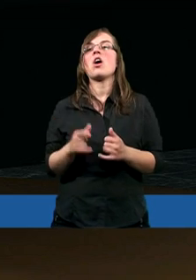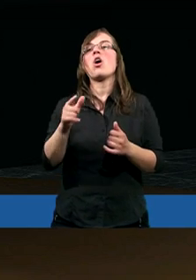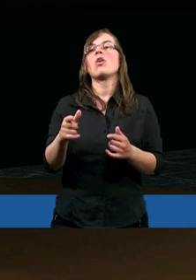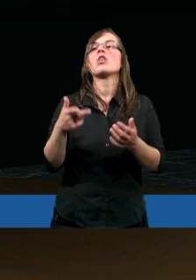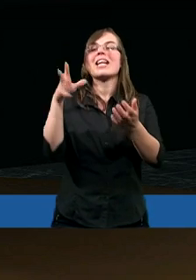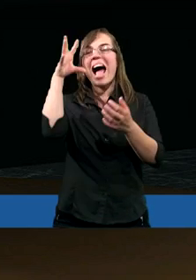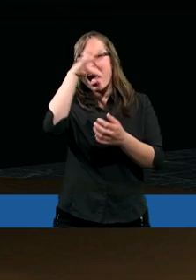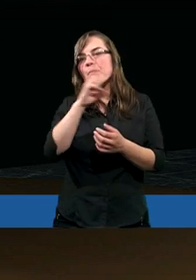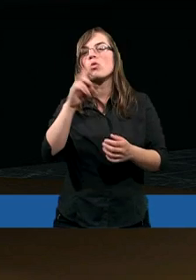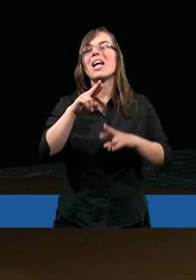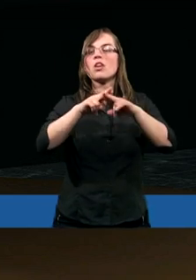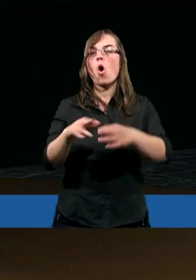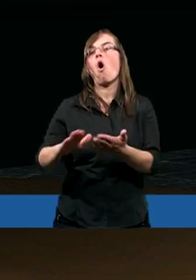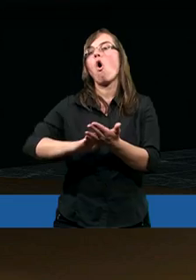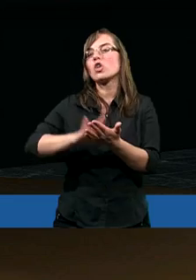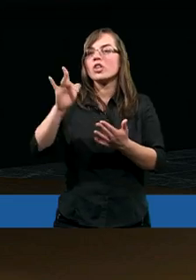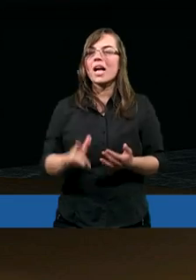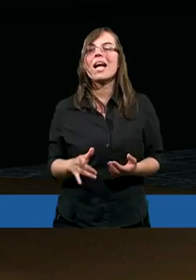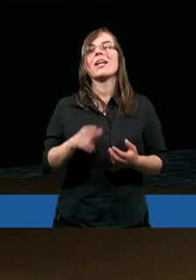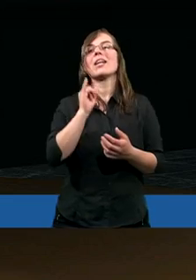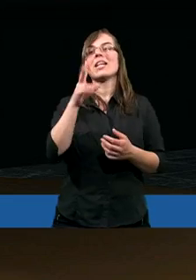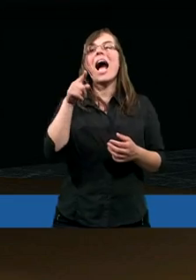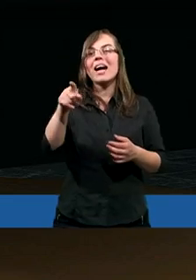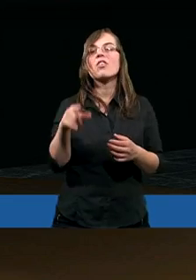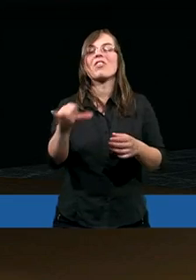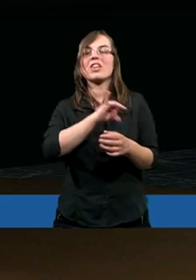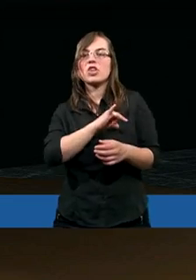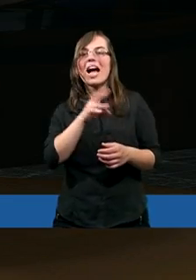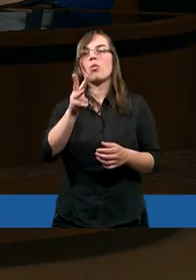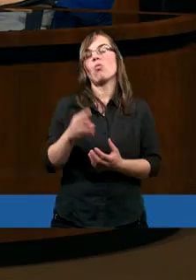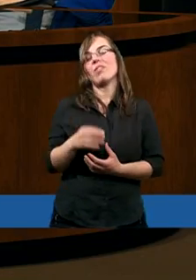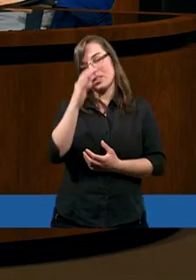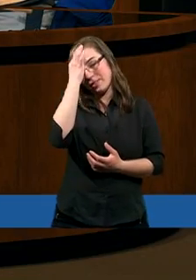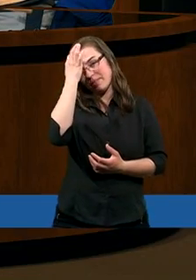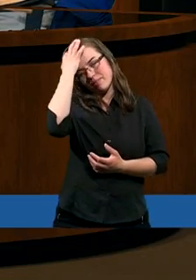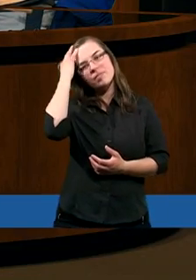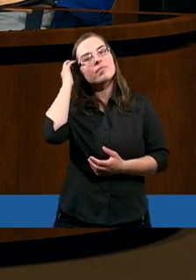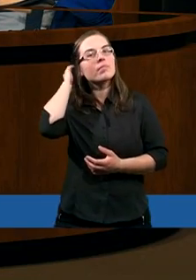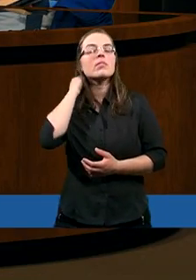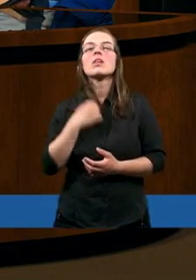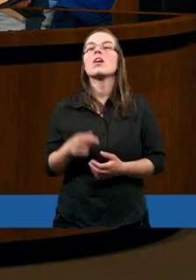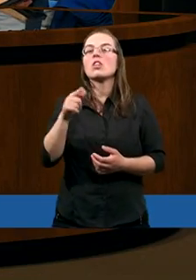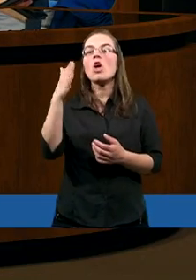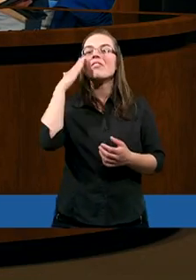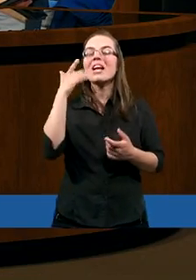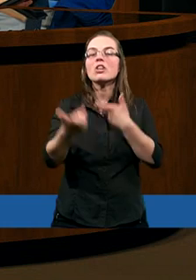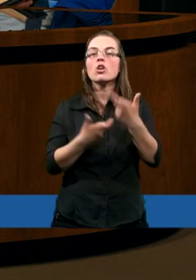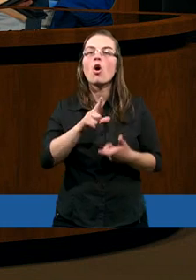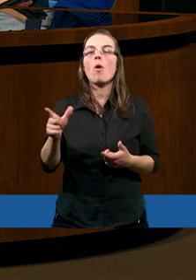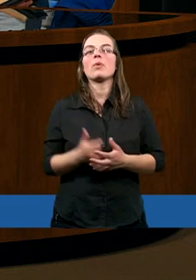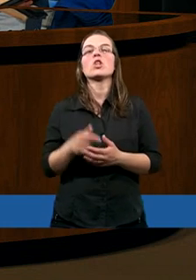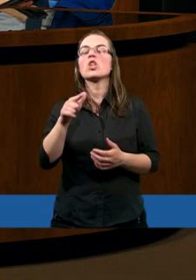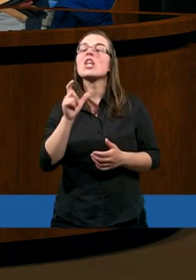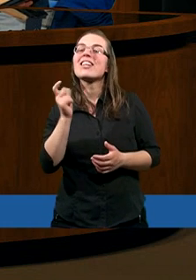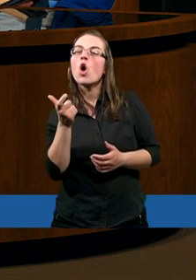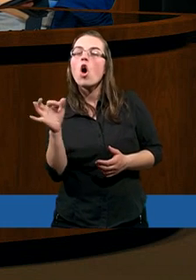krótkowzroczny i zapomniał, że został oczyszczony z dawniejszych swoich grzechów. Czyli są dwie drogi. Czyli